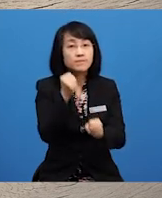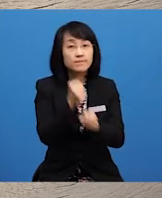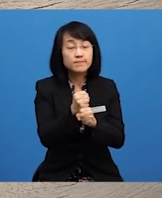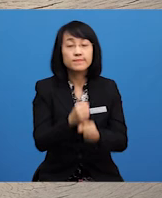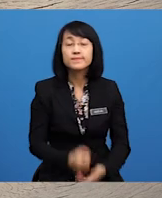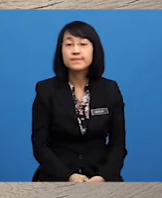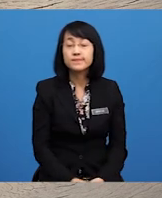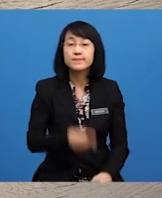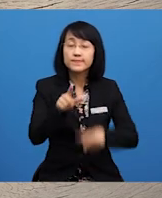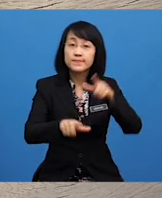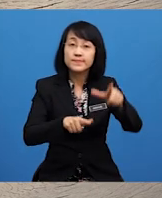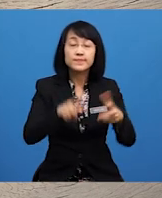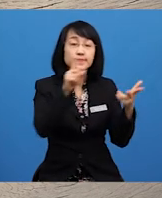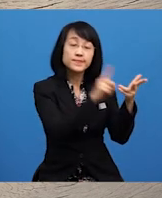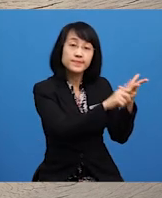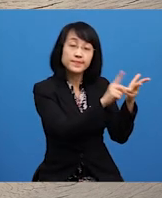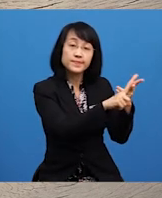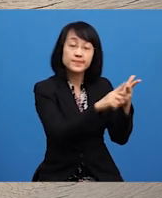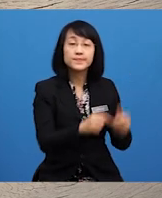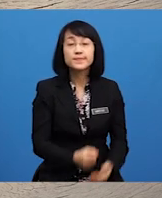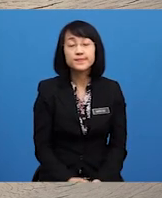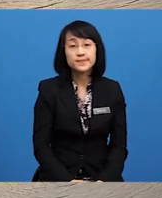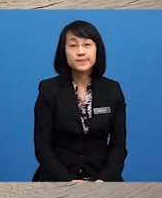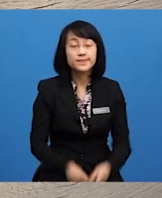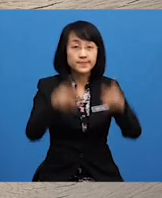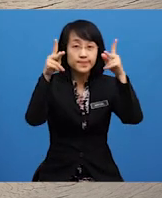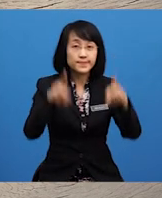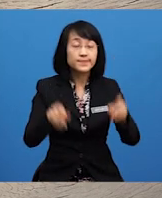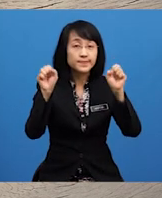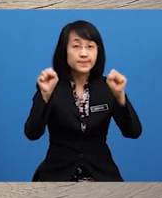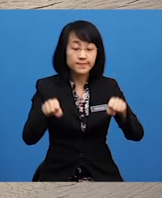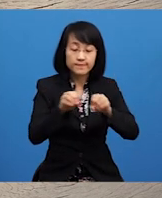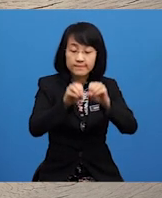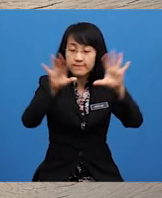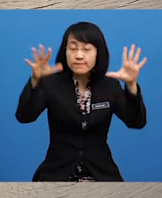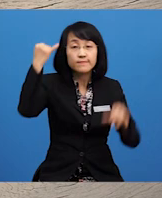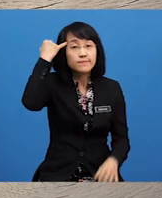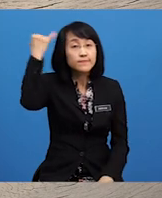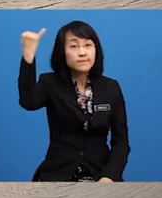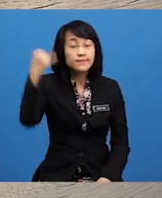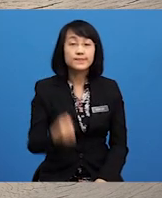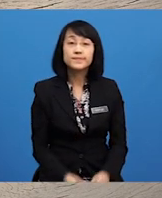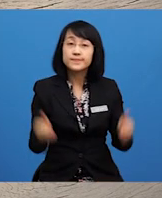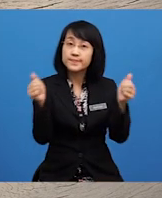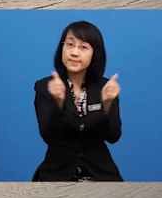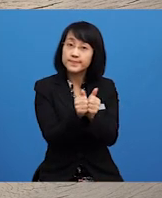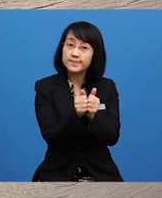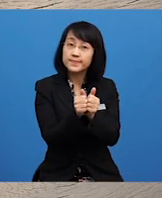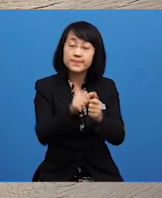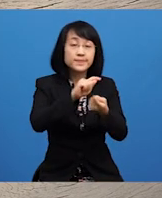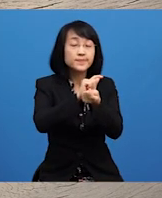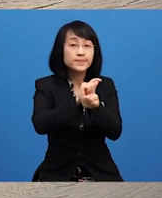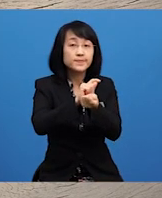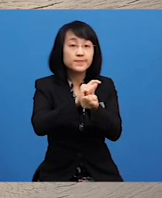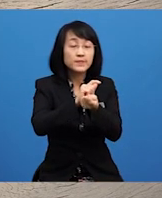Langkah ketiga Pelajar boleh Mengembangkan idea Dengan Bertukar